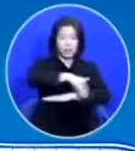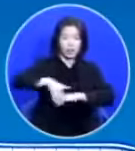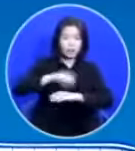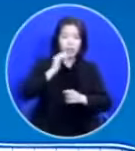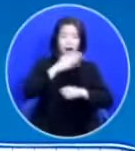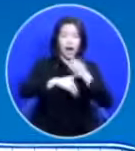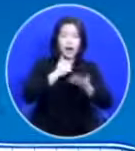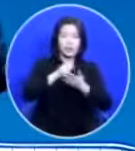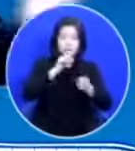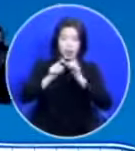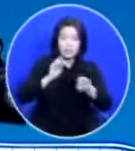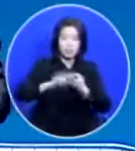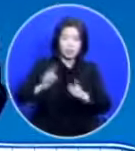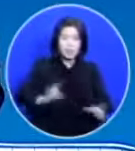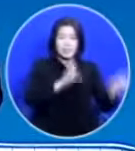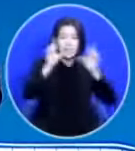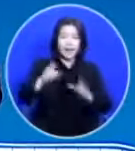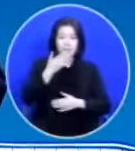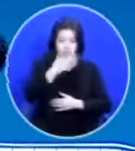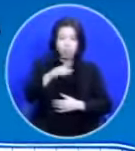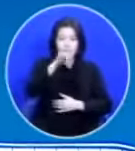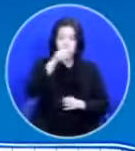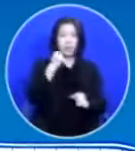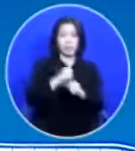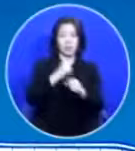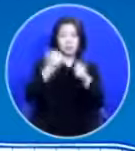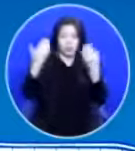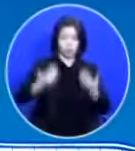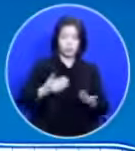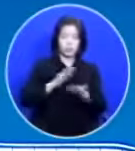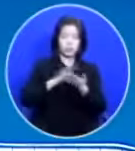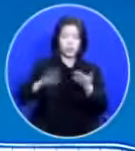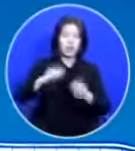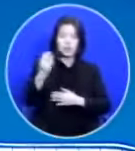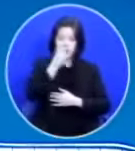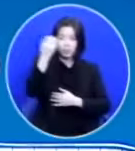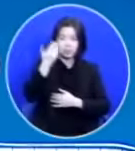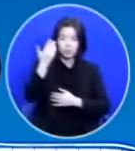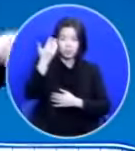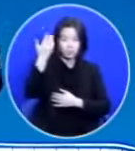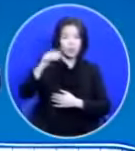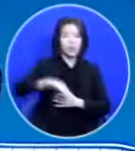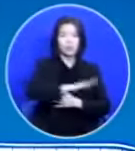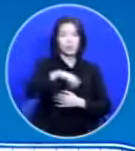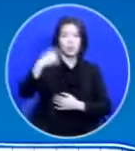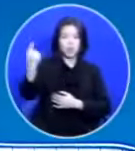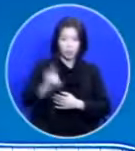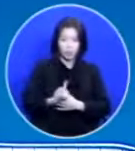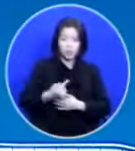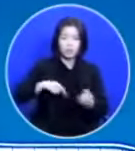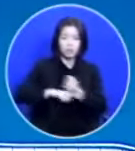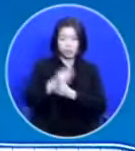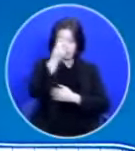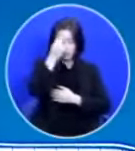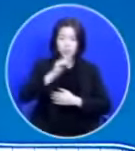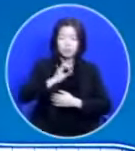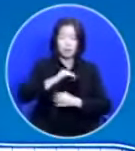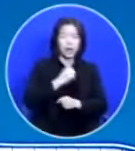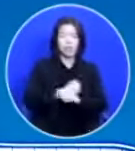말씀대로 살 수 있게 해주시는 거예요 성령님이 우리에게 오신 것은 근심만 하려고 오신 게 아닙니다